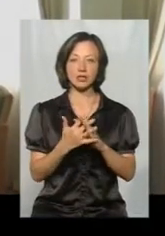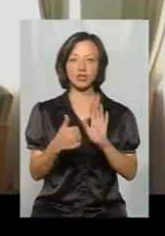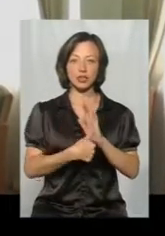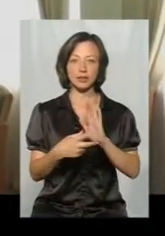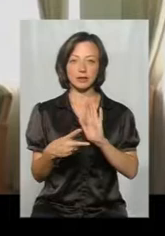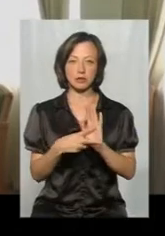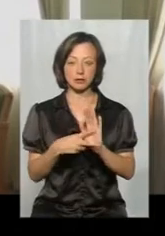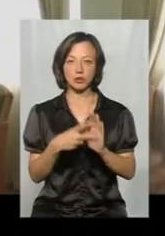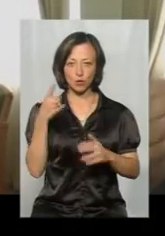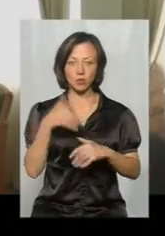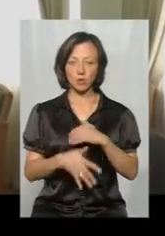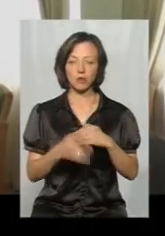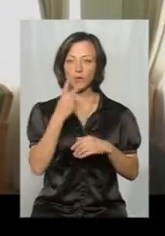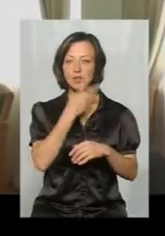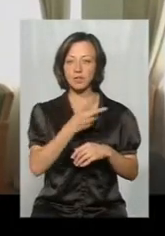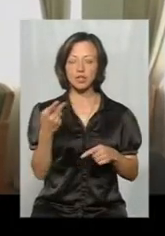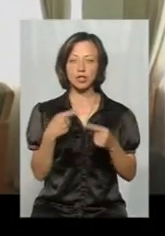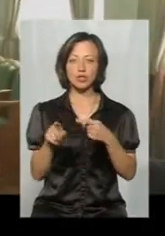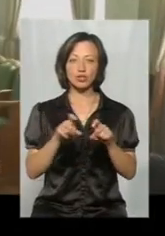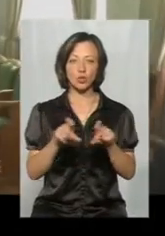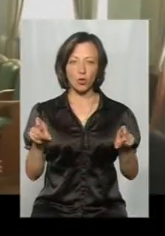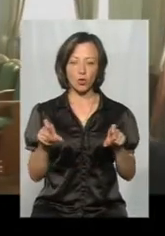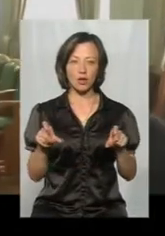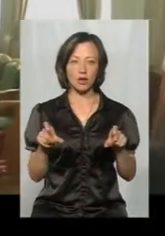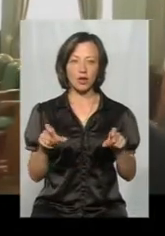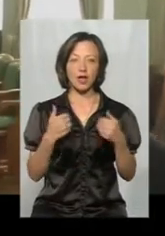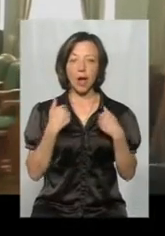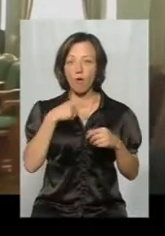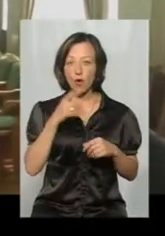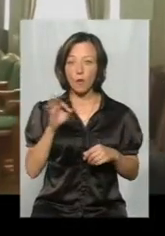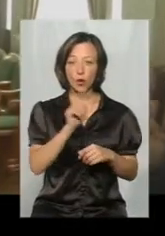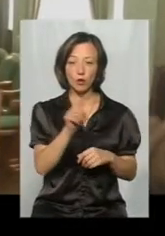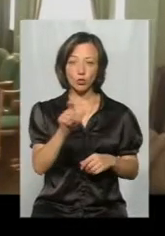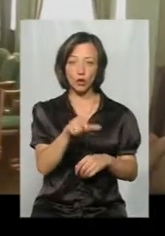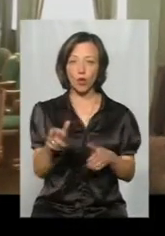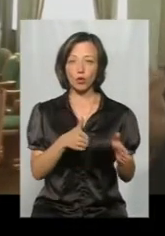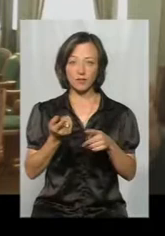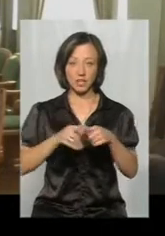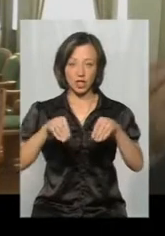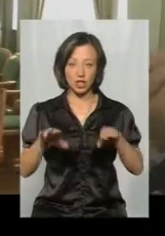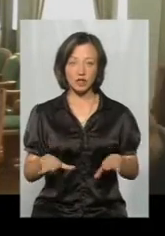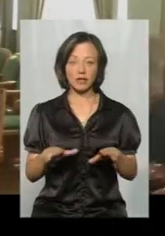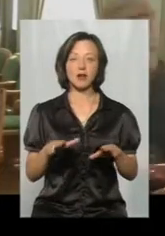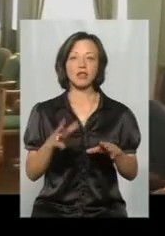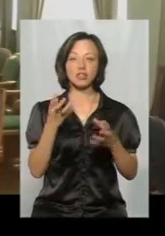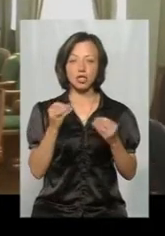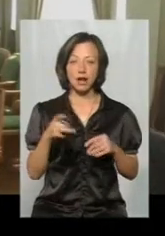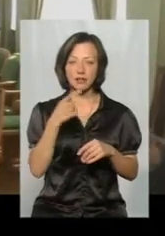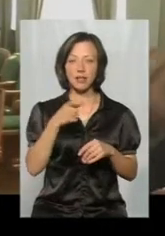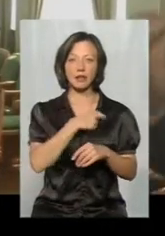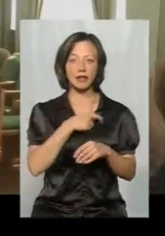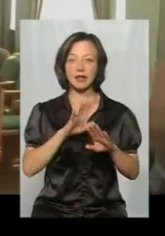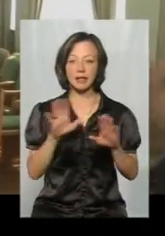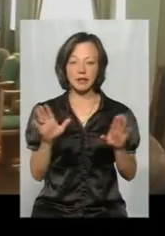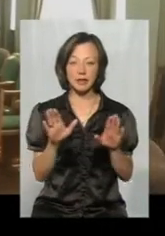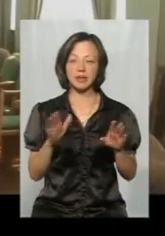ще 6-7. Ви розумієте, подивіться інші школи. Я говорю про тих людей, які готовили це рішення. В